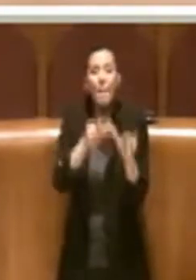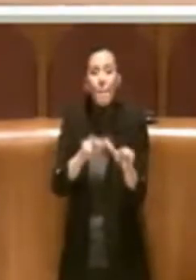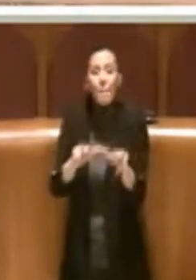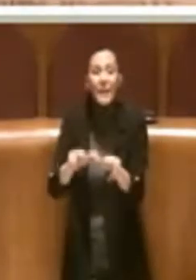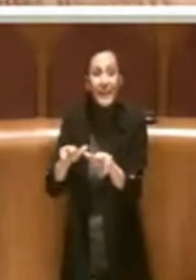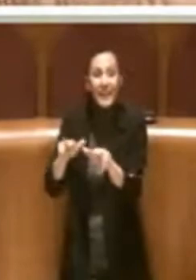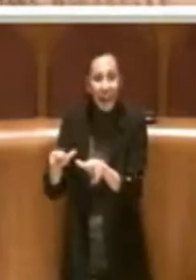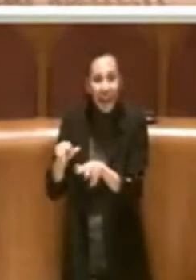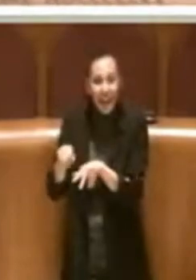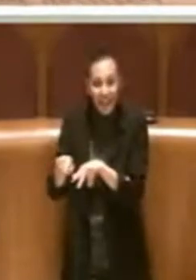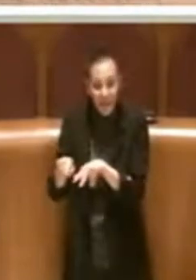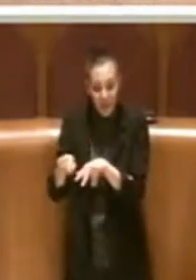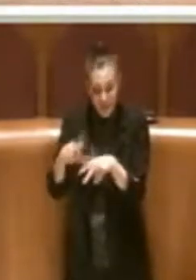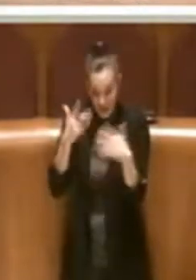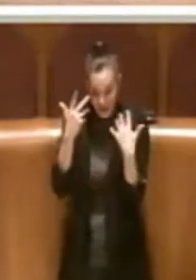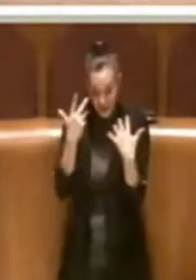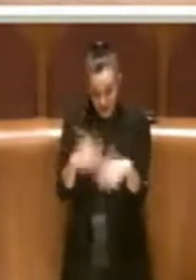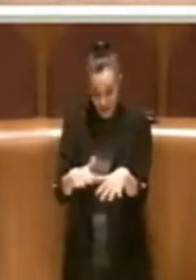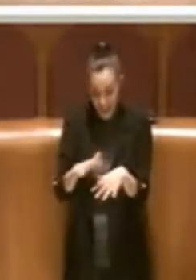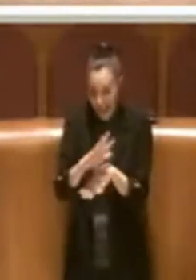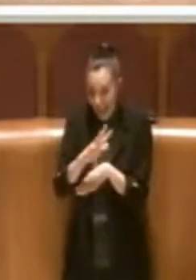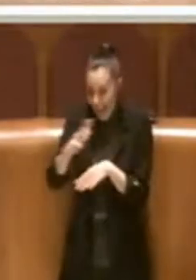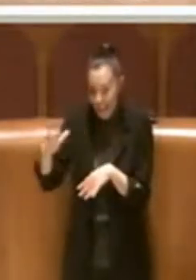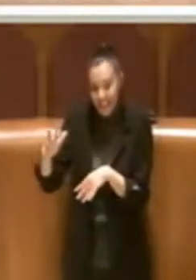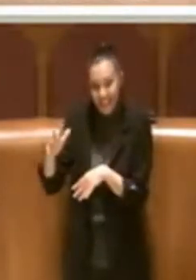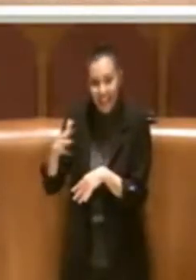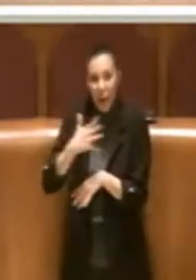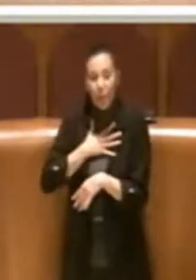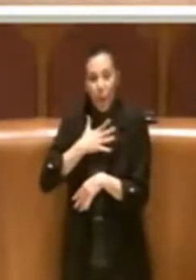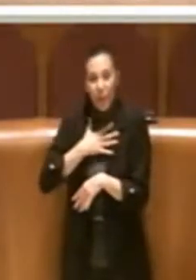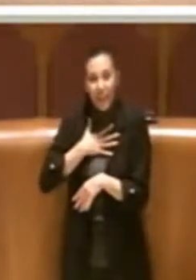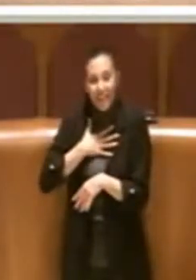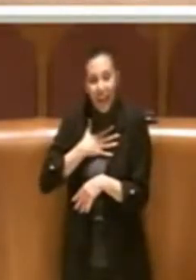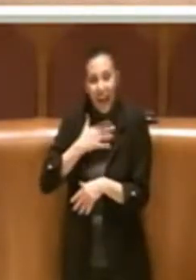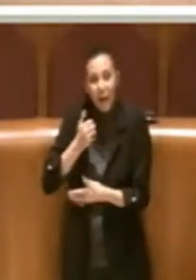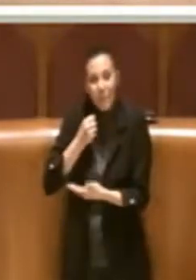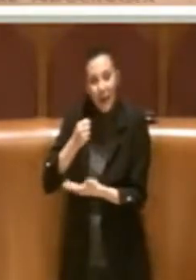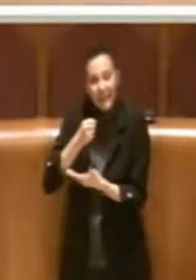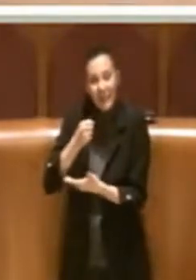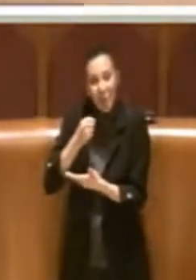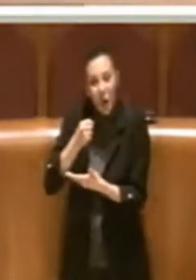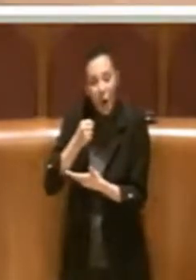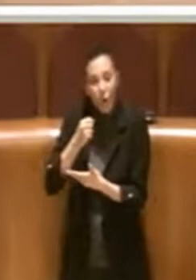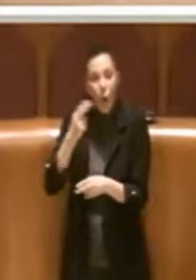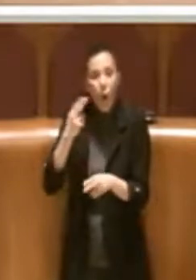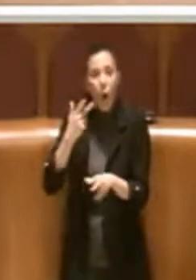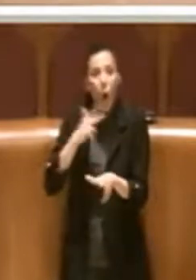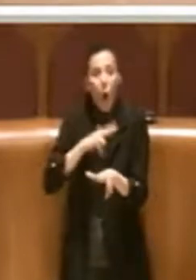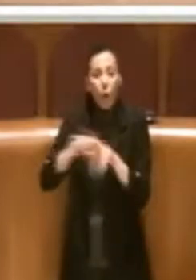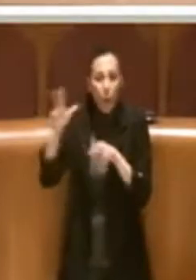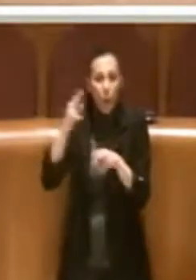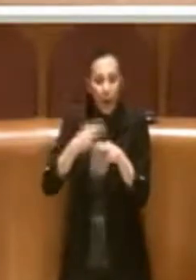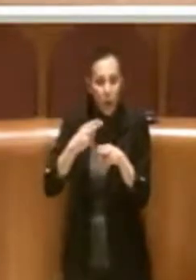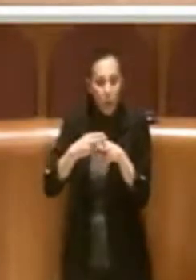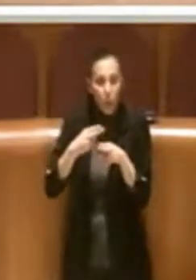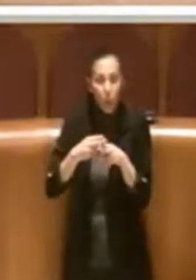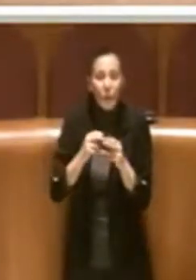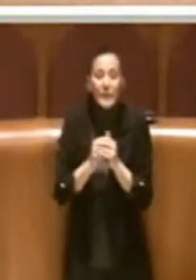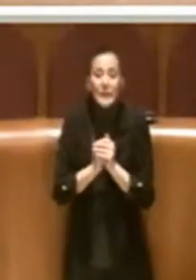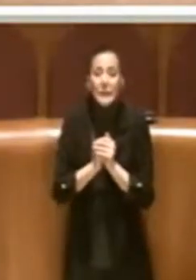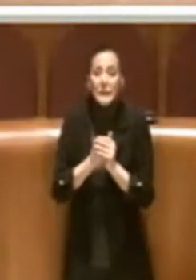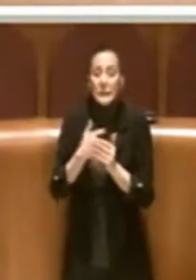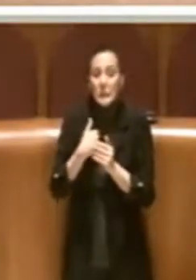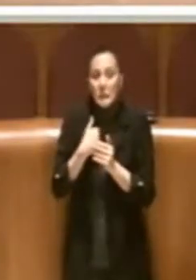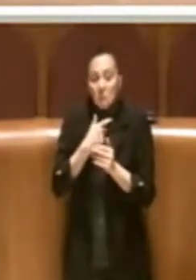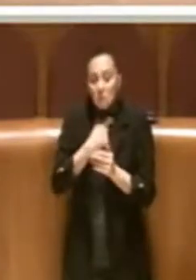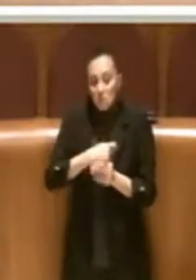che già viene applicato ad altri beni che fanno parte del patrimonio indisponibile del Comune di Roma. Io personalmente